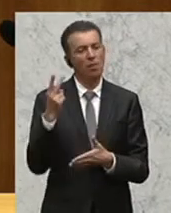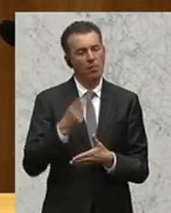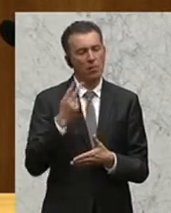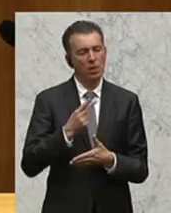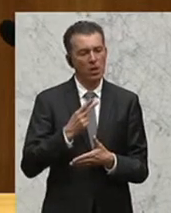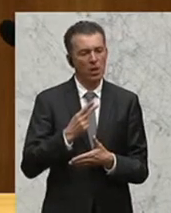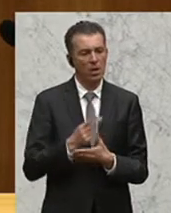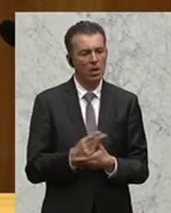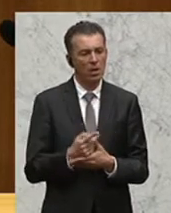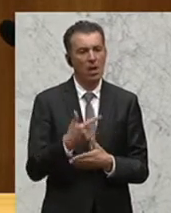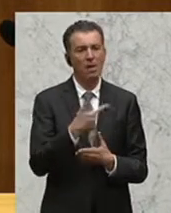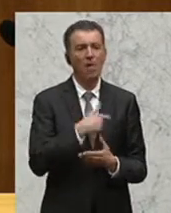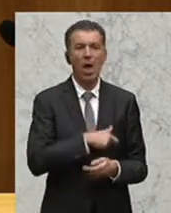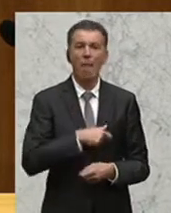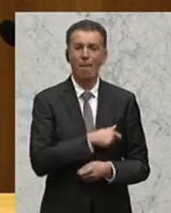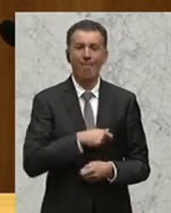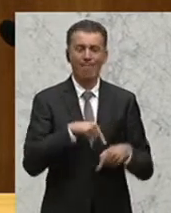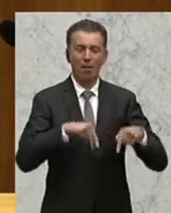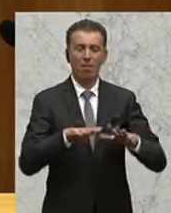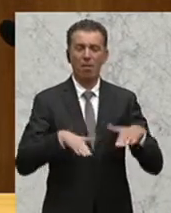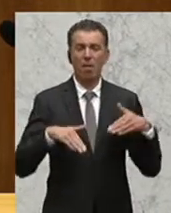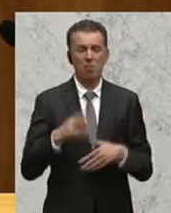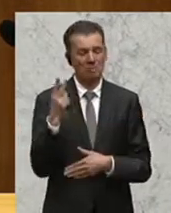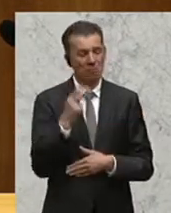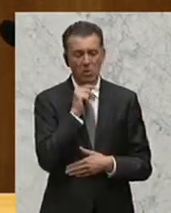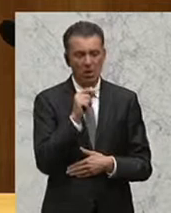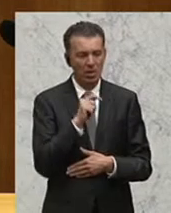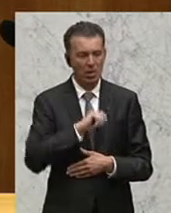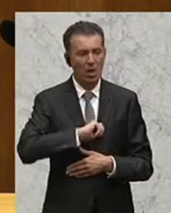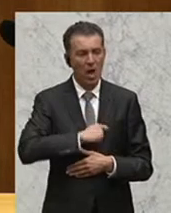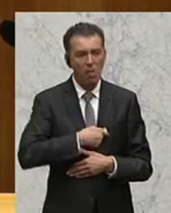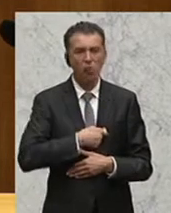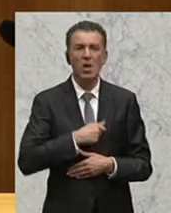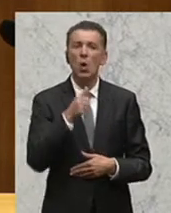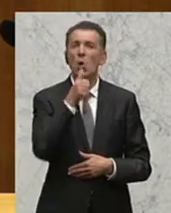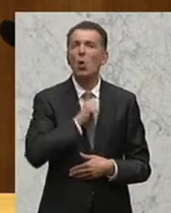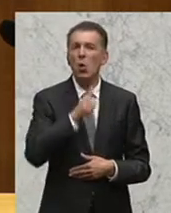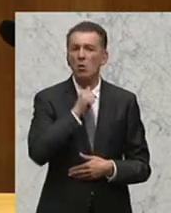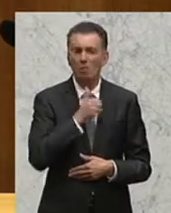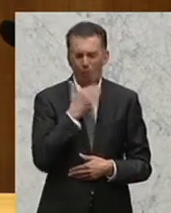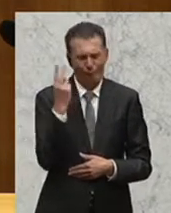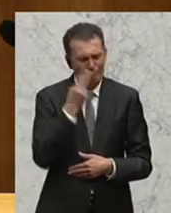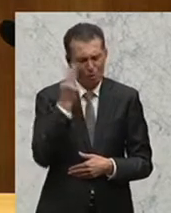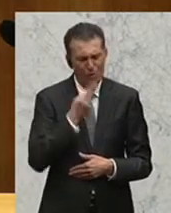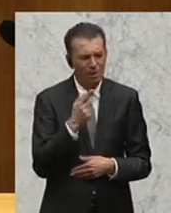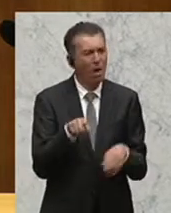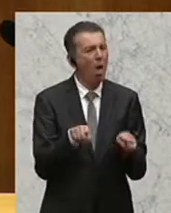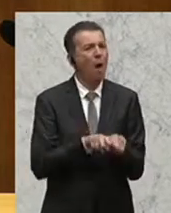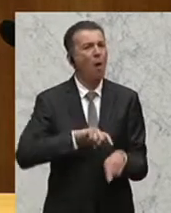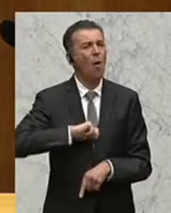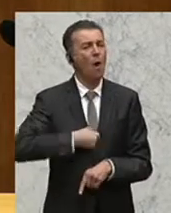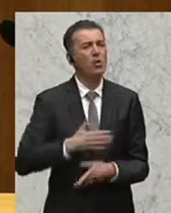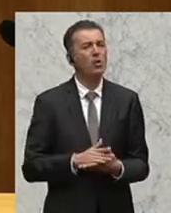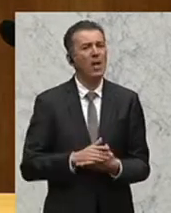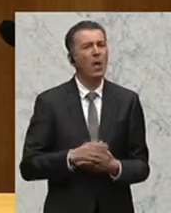Haltung zweier Fraktionen in diesem Hohen Haus nicht. Ich verstehe die Haltung der Grünen in diesem Zusammenhang nicht und ich verstehe die